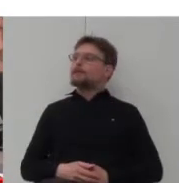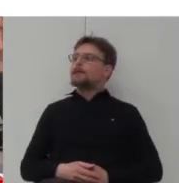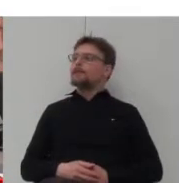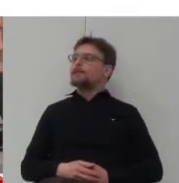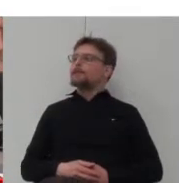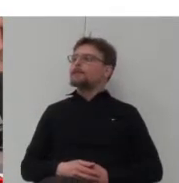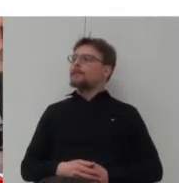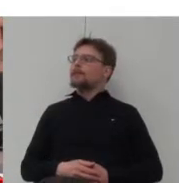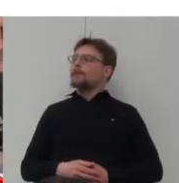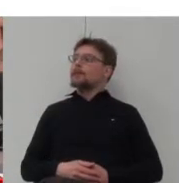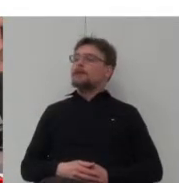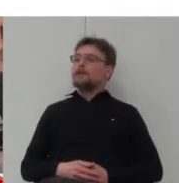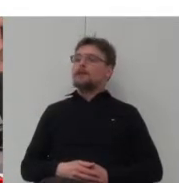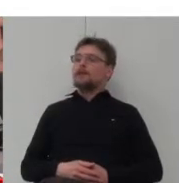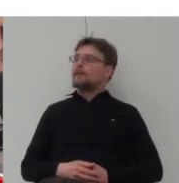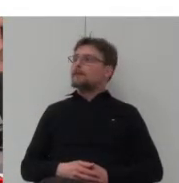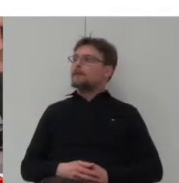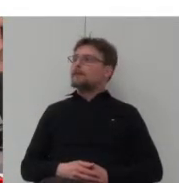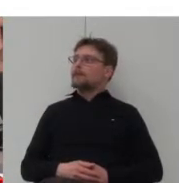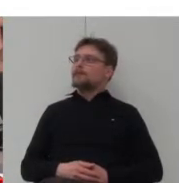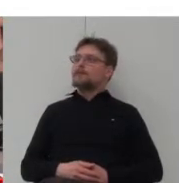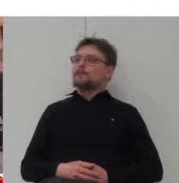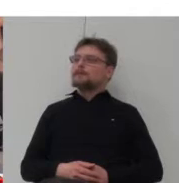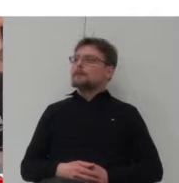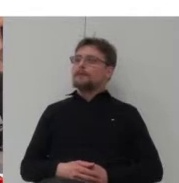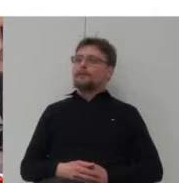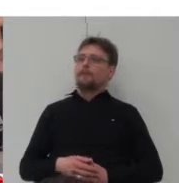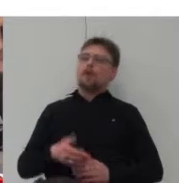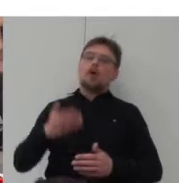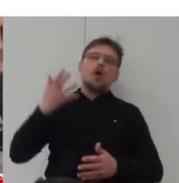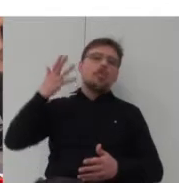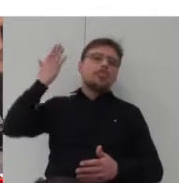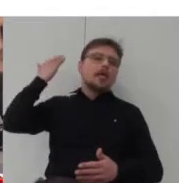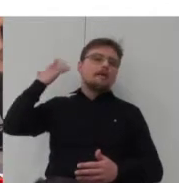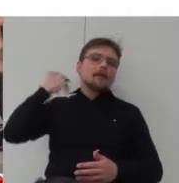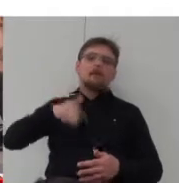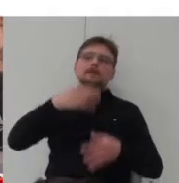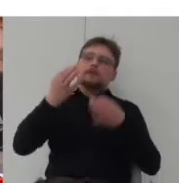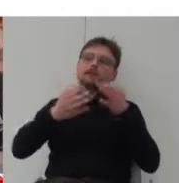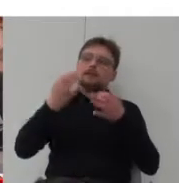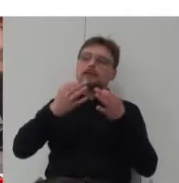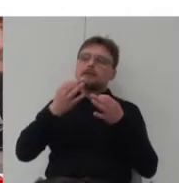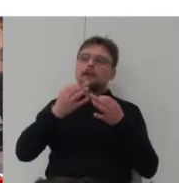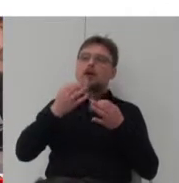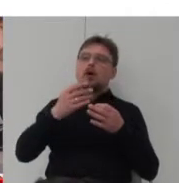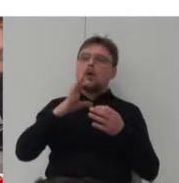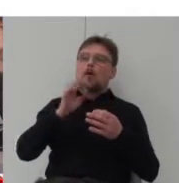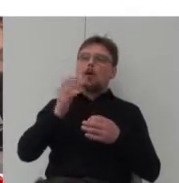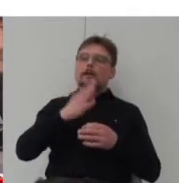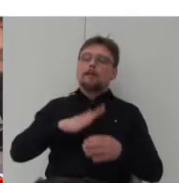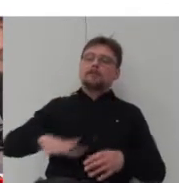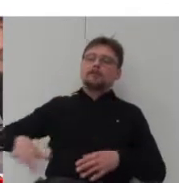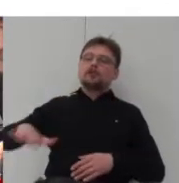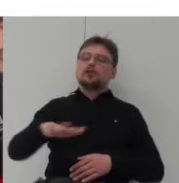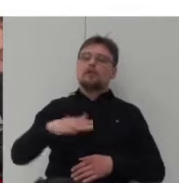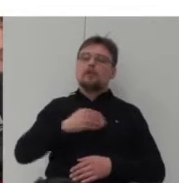Dzień dobry Państwu. Od wielu lat zastanawiałem się nad przestrzenią polskich miast i